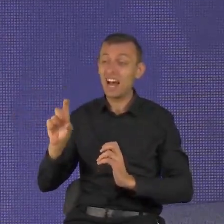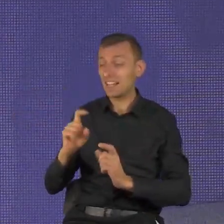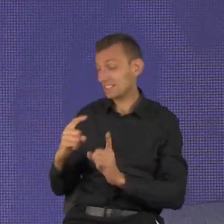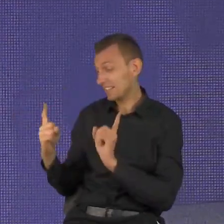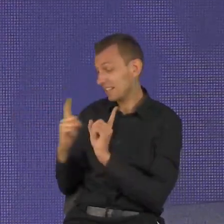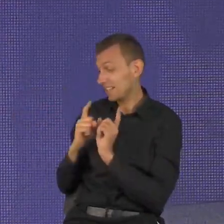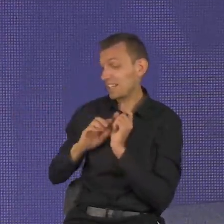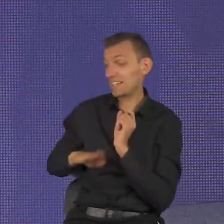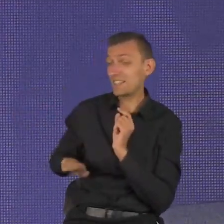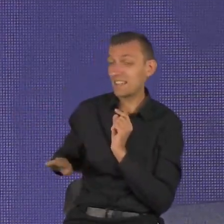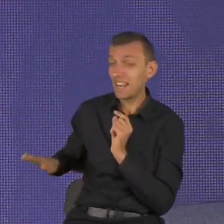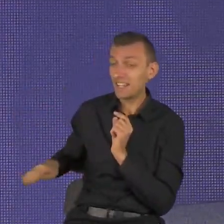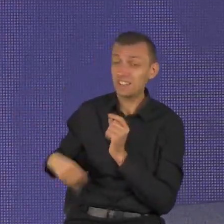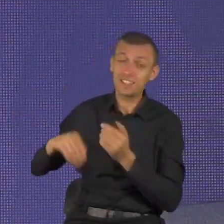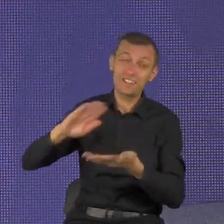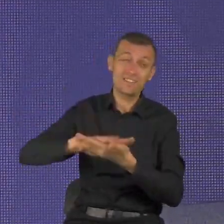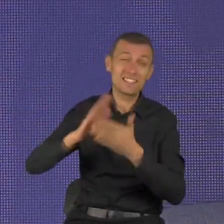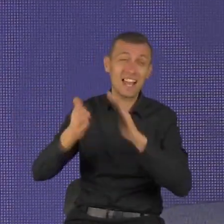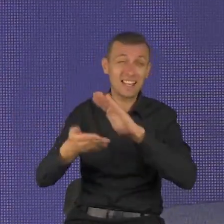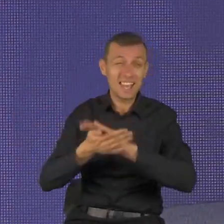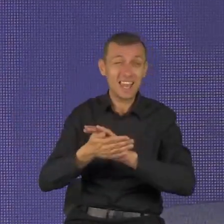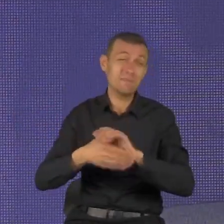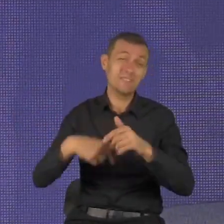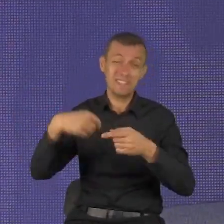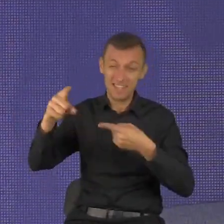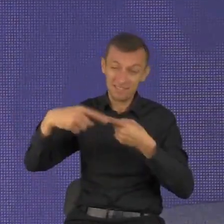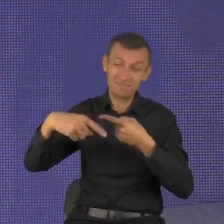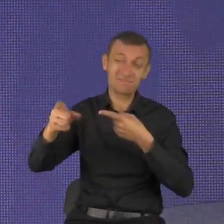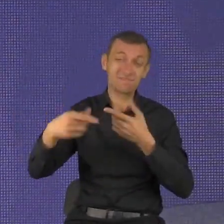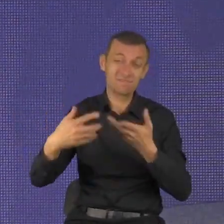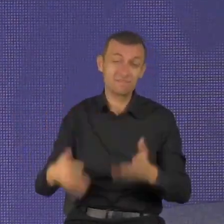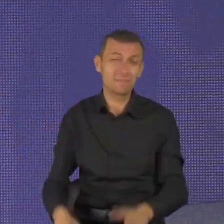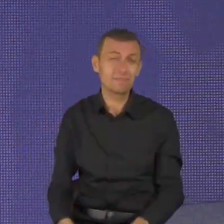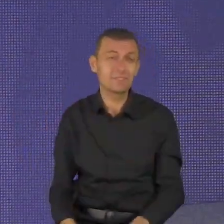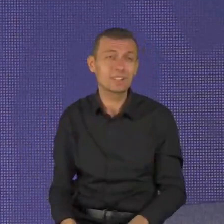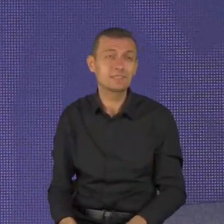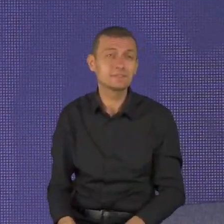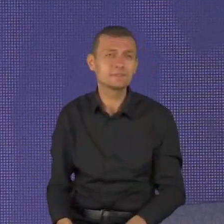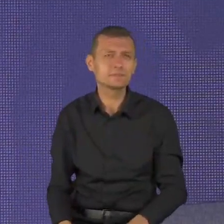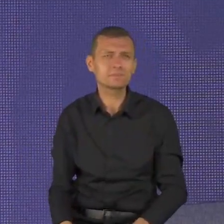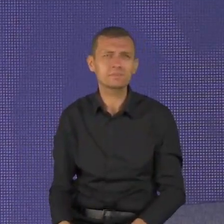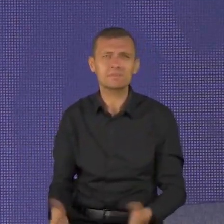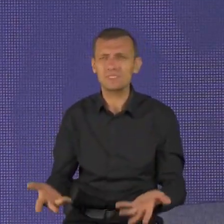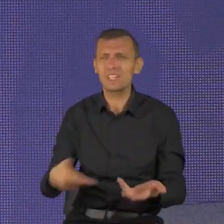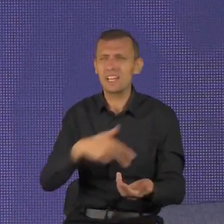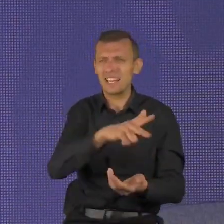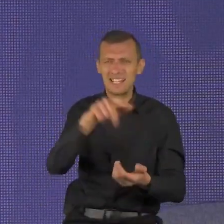dla siebie nawzajem. Nie każdy człowiek ambitny powinien być podziwiany.